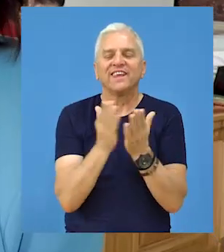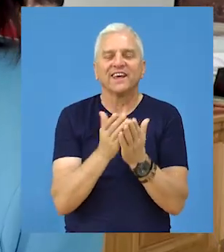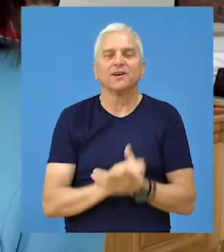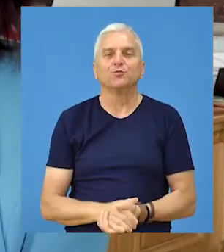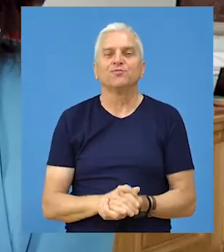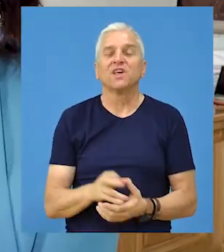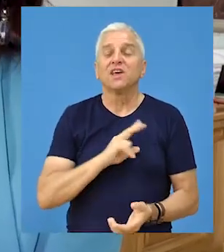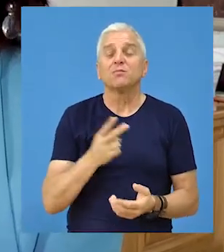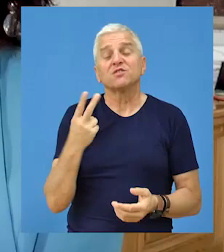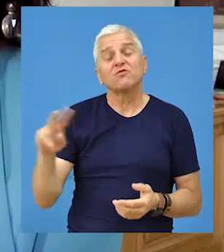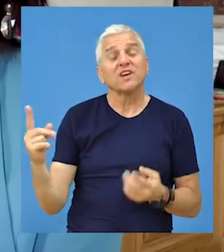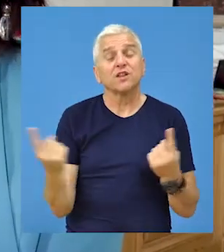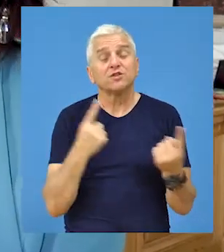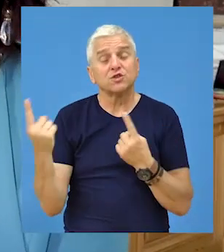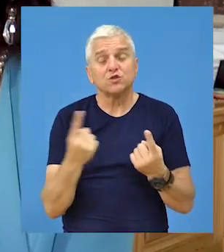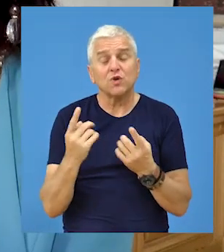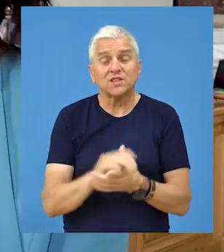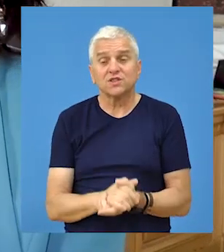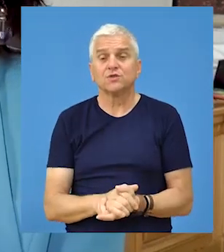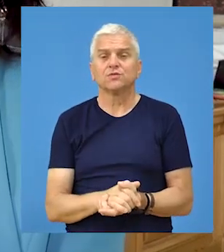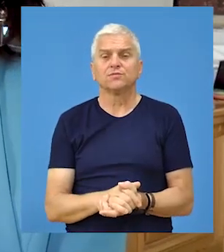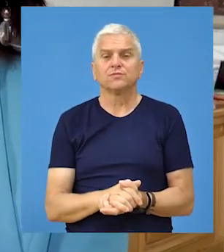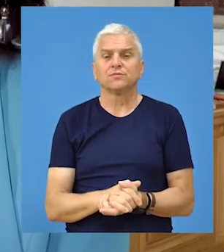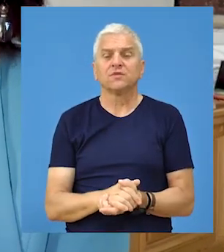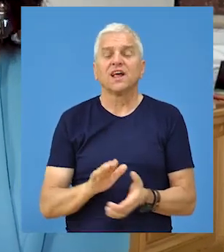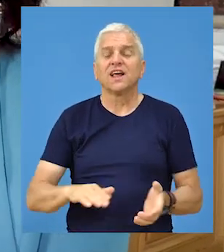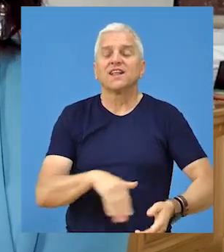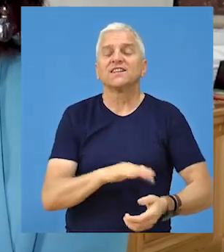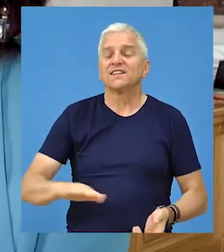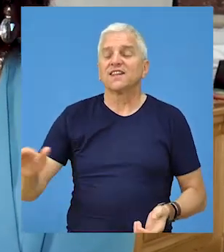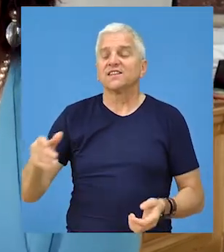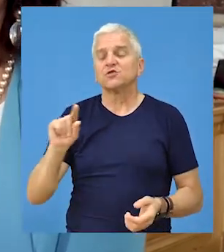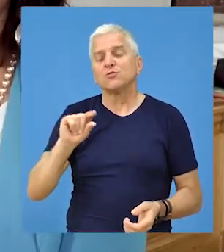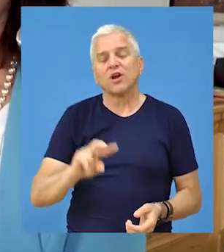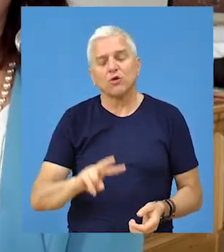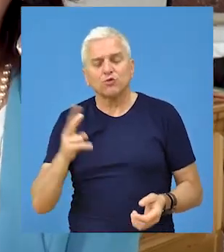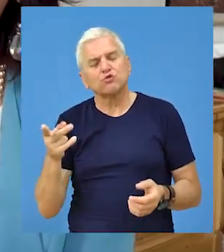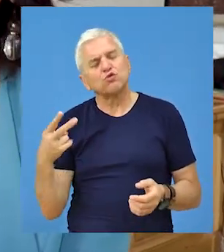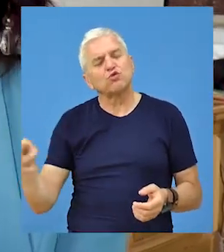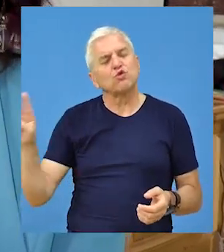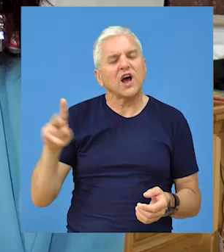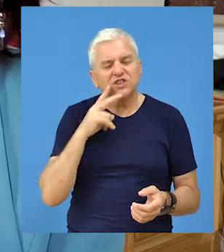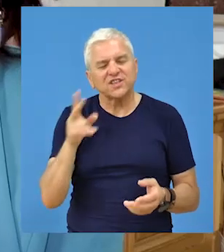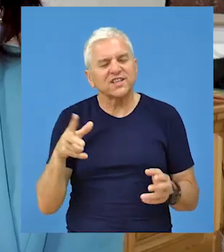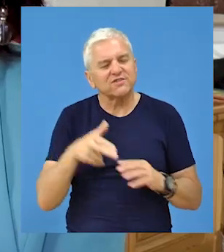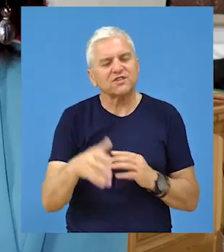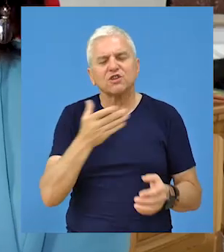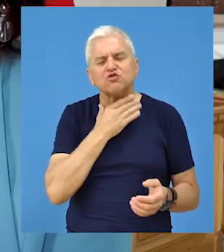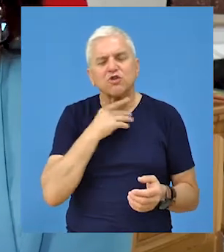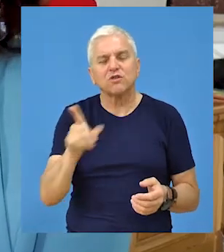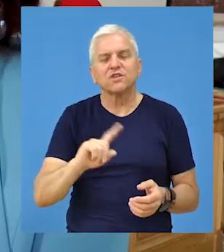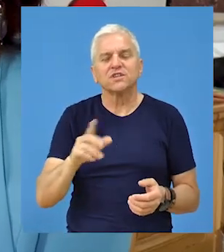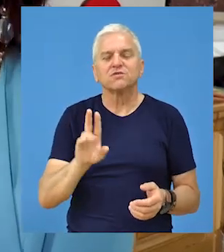Obzirom da smo imali vanredno stanje i vanrednu situaciju, deca su na malo drugačiji način završila svoje školovanje